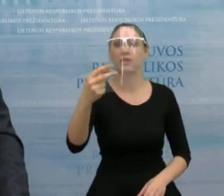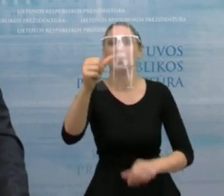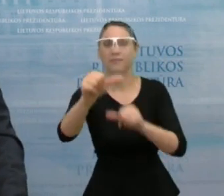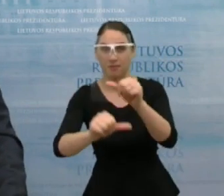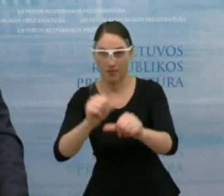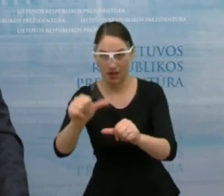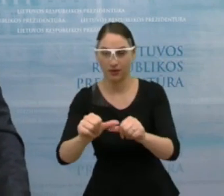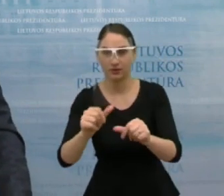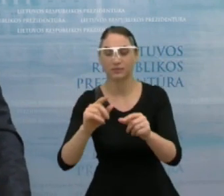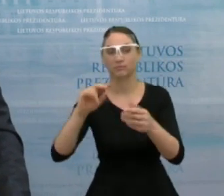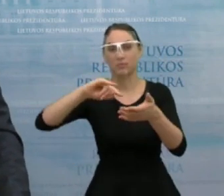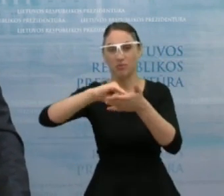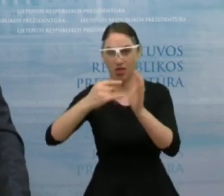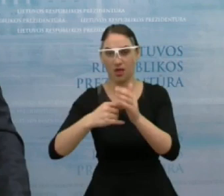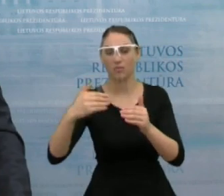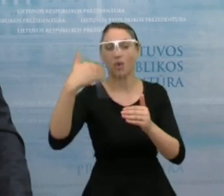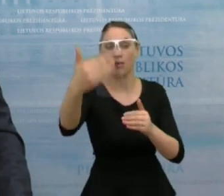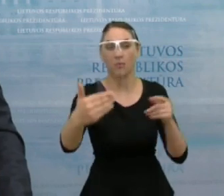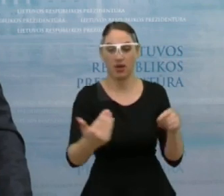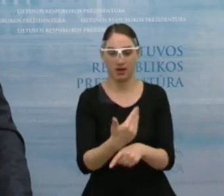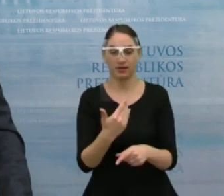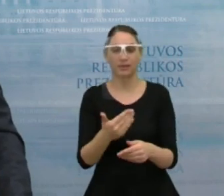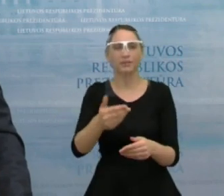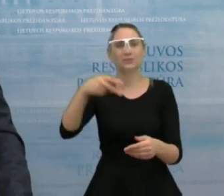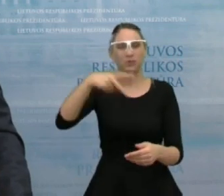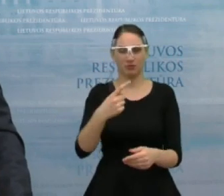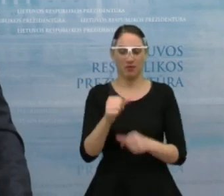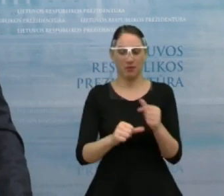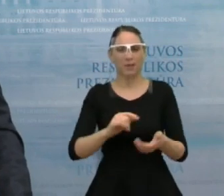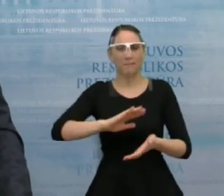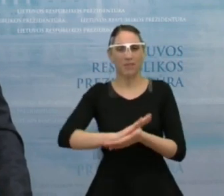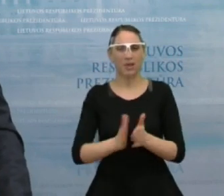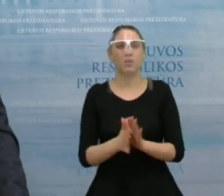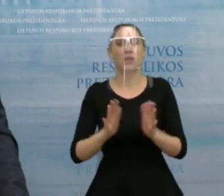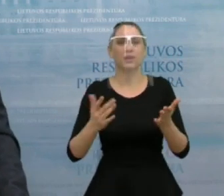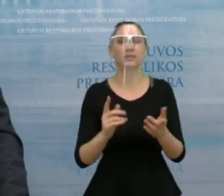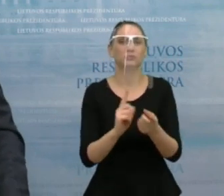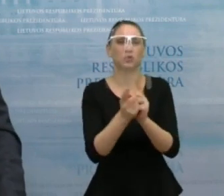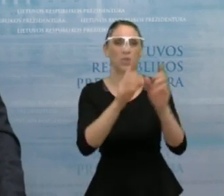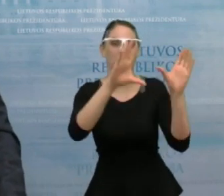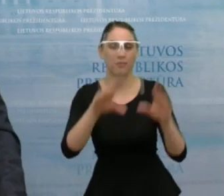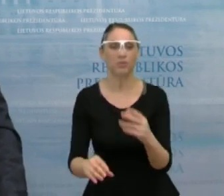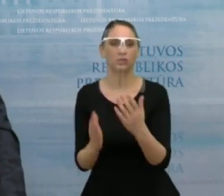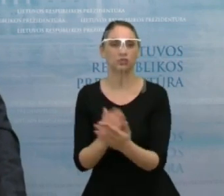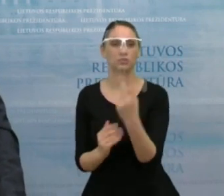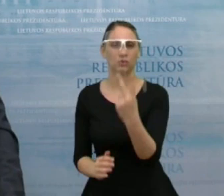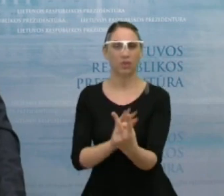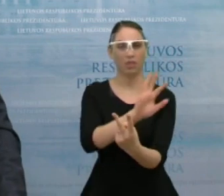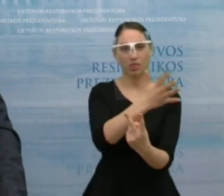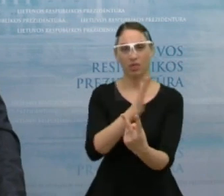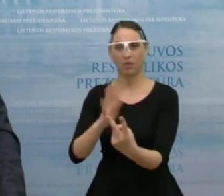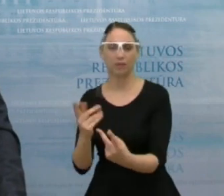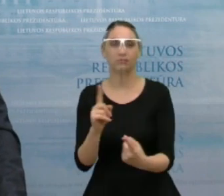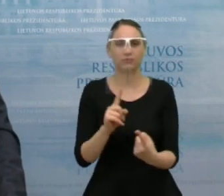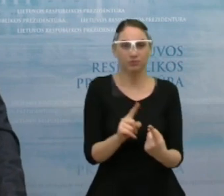pasiruošti tos kolos mažinimui ir deficito mažinimui. Ir tą galima padaryti dviem būdais. Pirmą, užtikrinti,